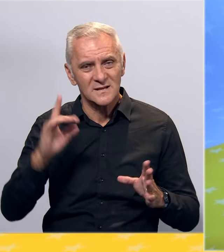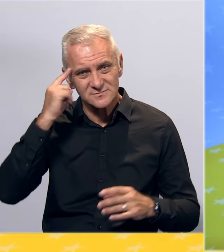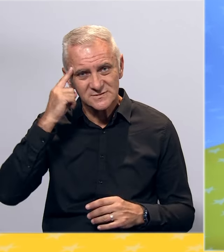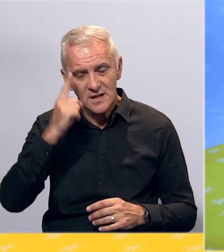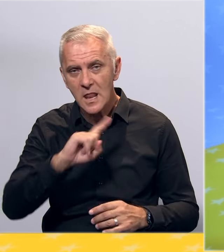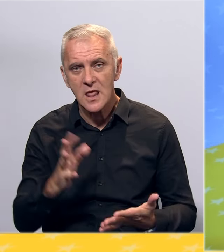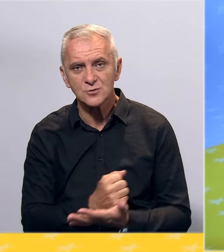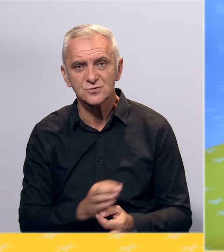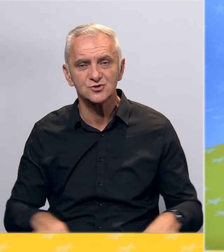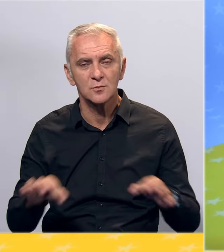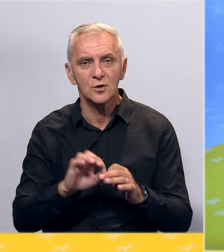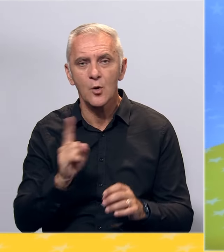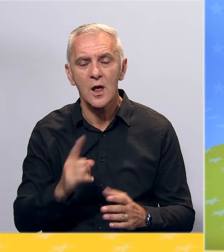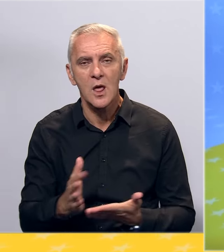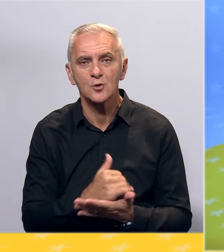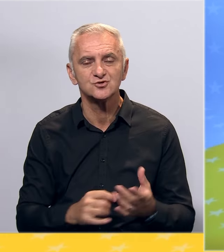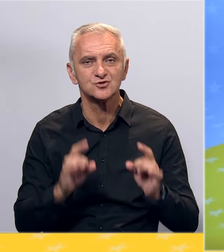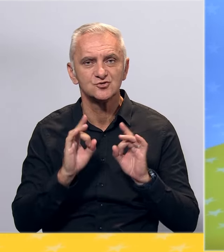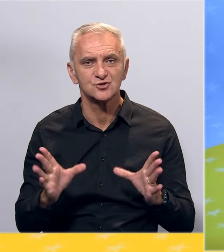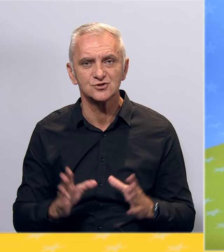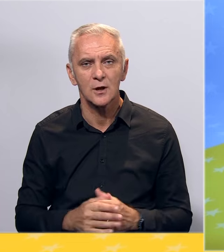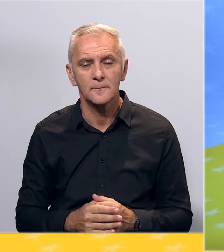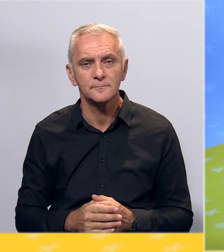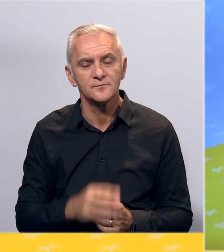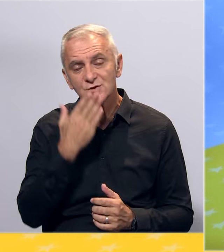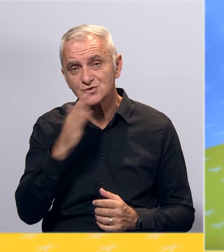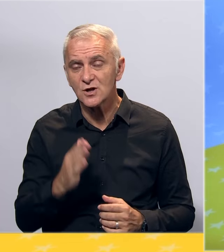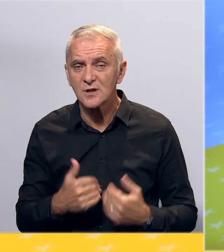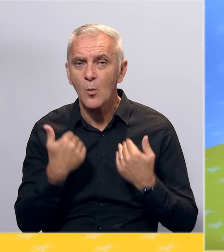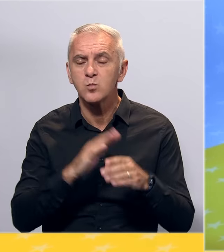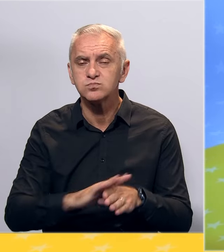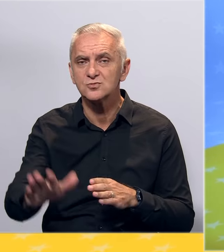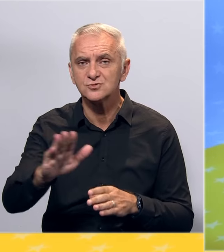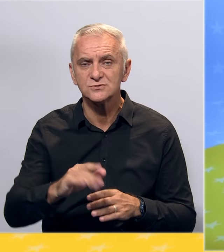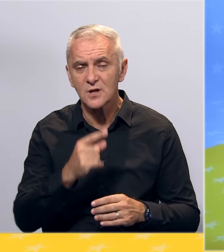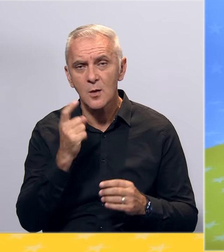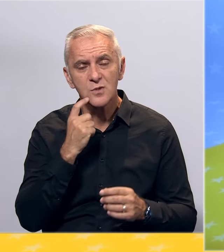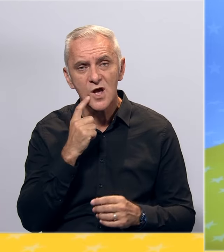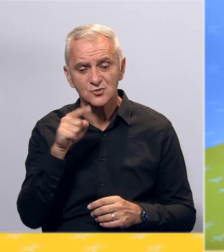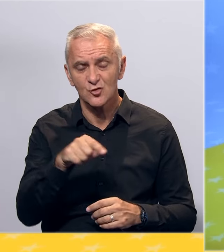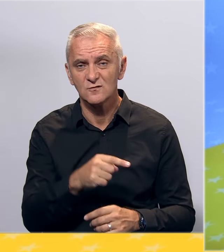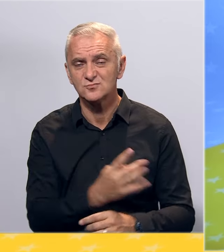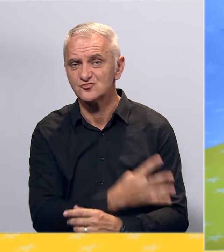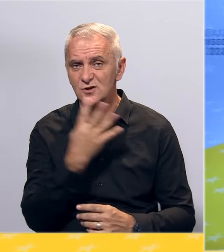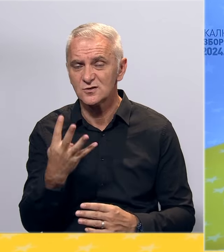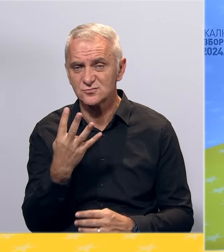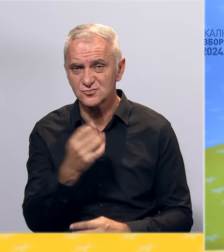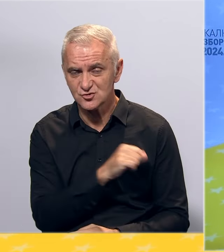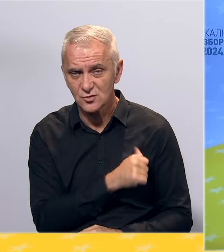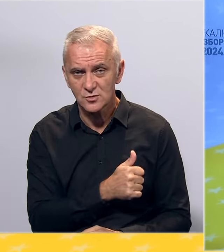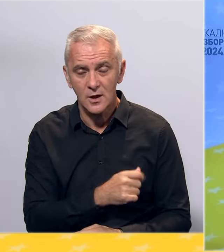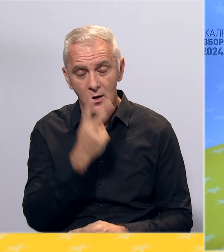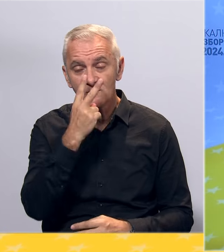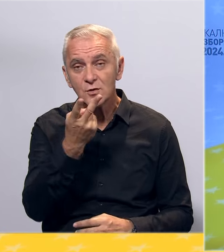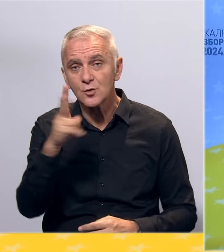neuspješne projekte koji ne služe ničemu. Grijeh je prepustiti Bihać ovako ima još četiri godine. Pogledajte druge gradove i općine u Unsko